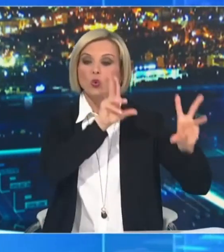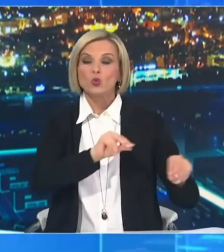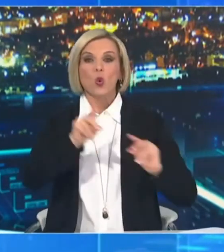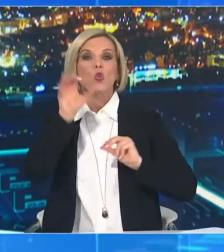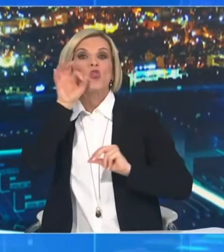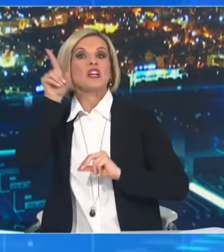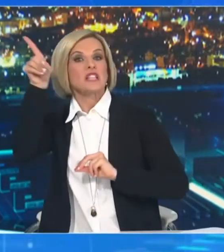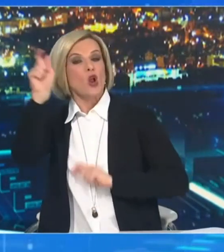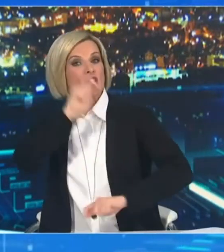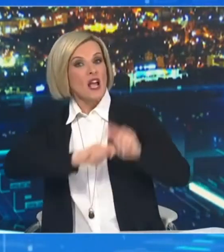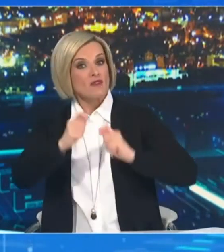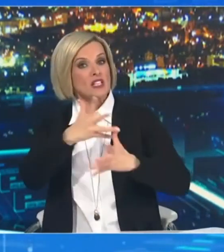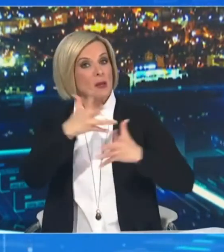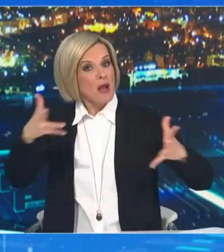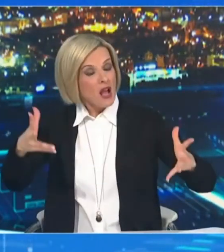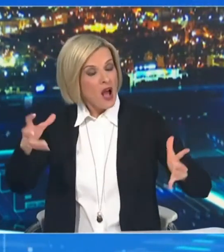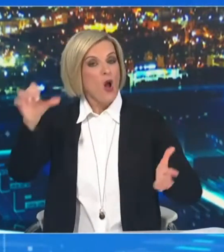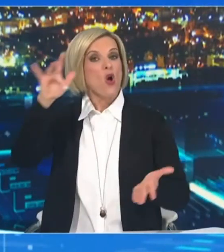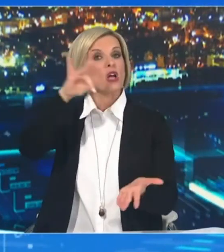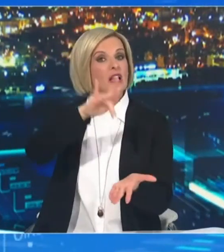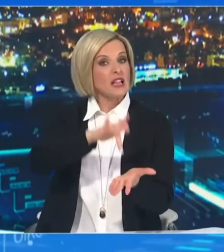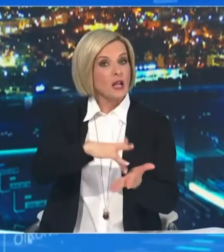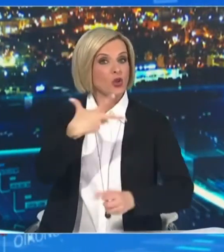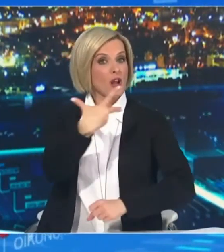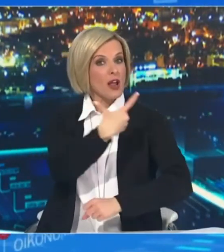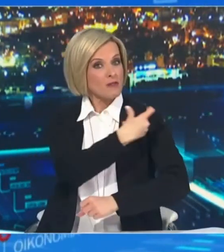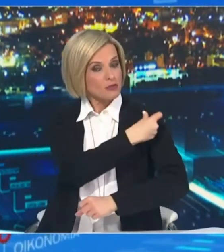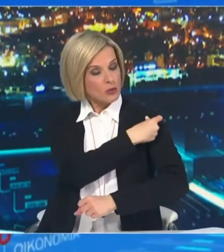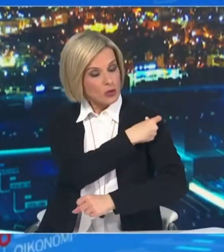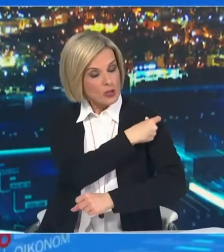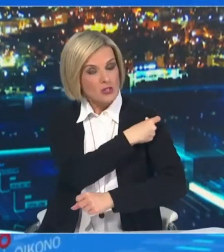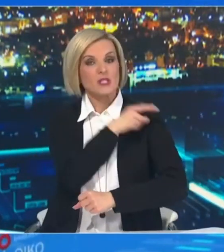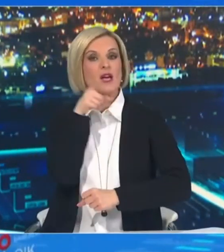επιτυχής για την αντιμετώπιση της επιδημίας. Ευχαριστώ.